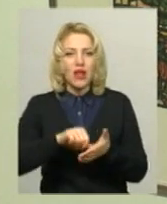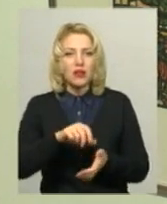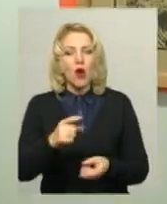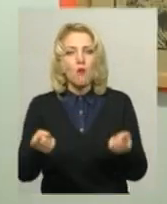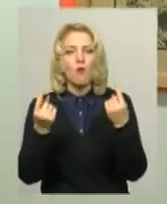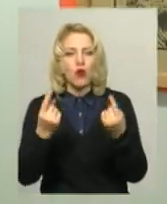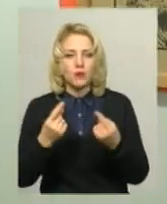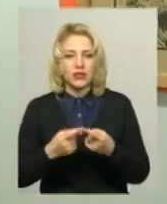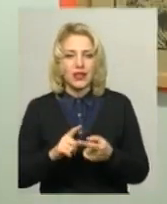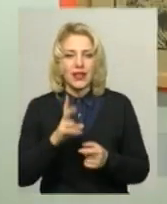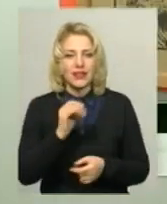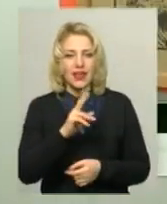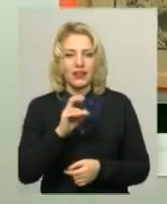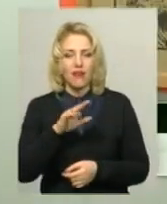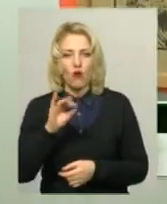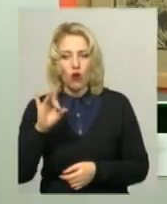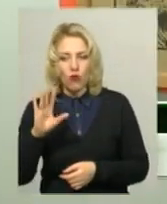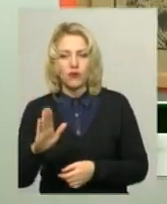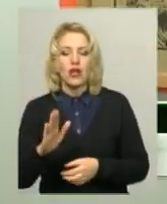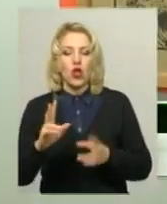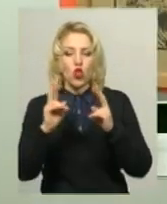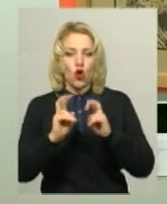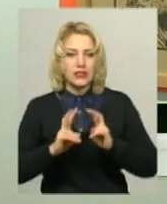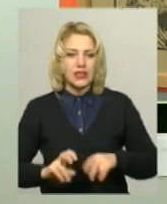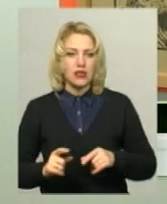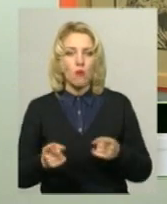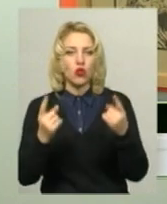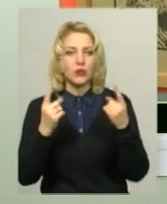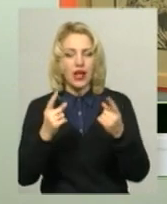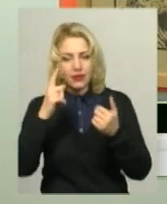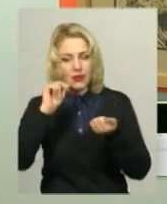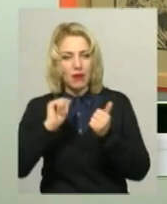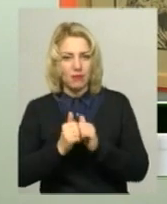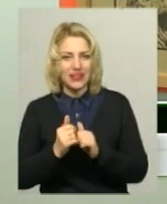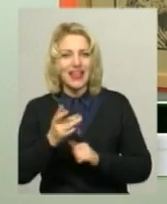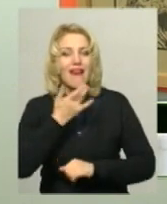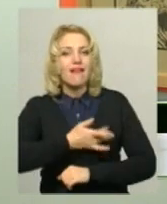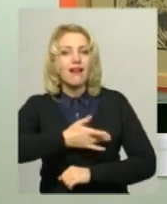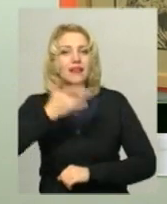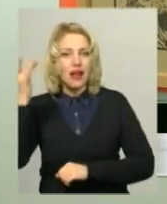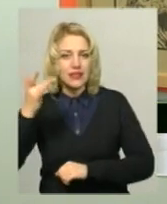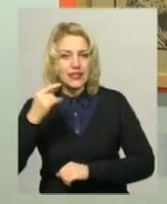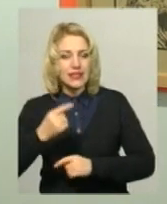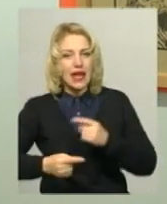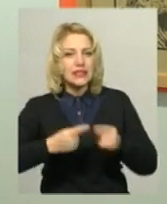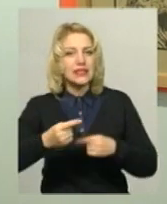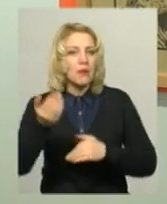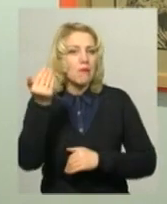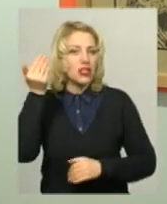художників. Євген Нікіфоров досліджує монументальні пам'ятки, тобто радянську спадщину, він